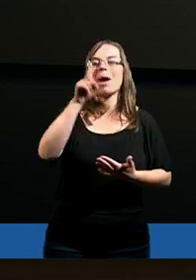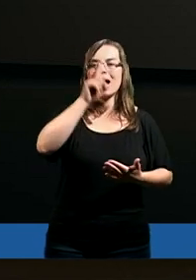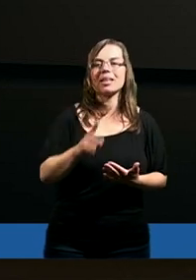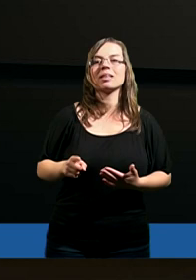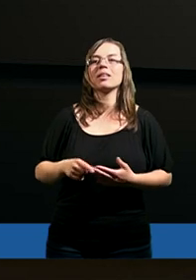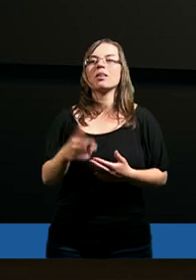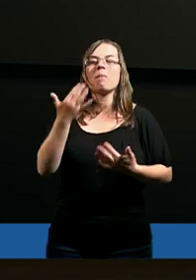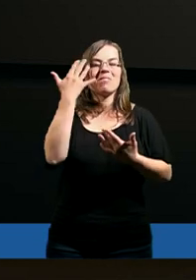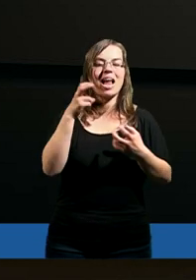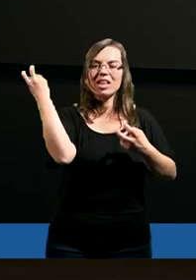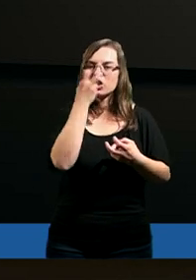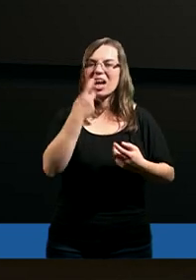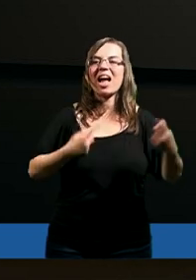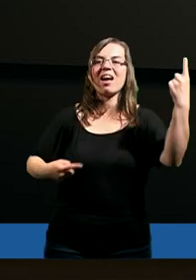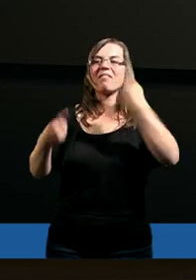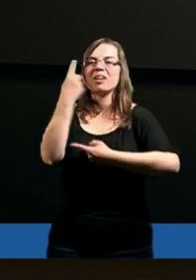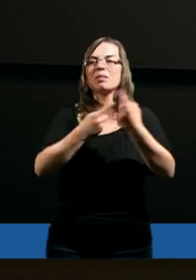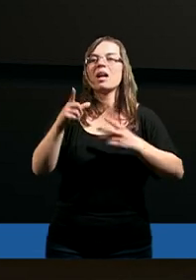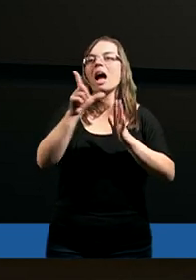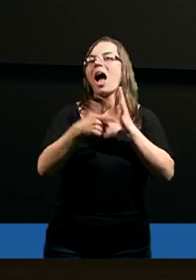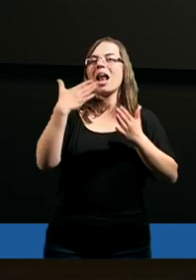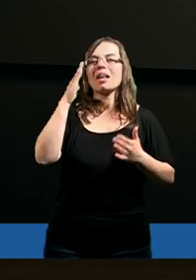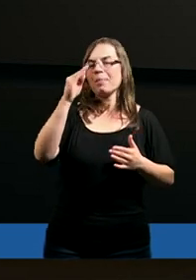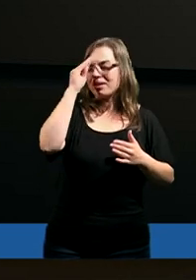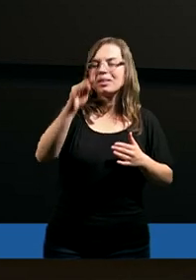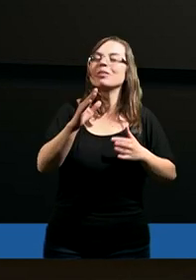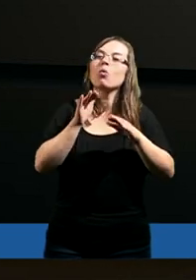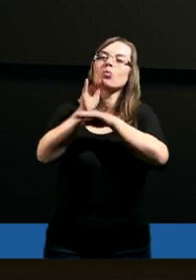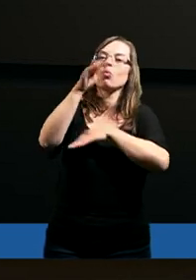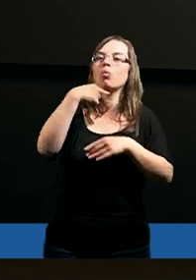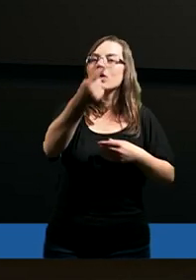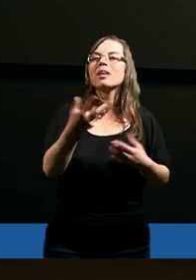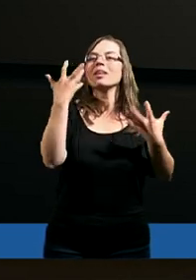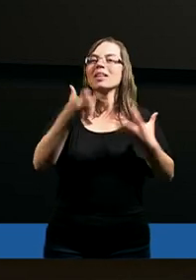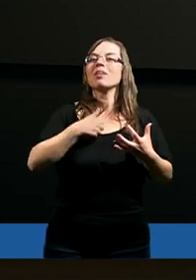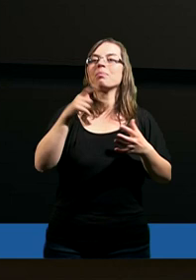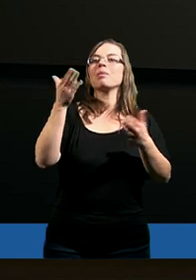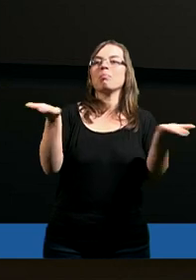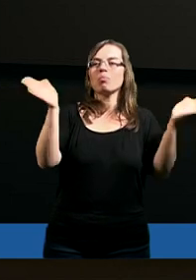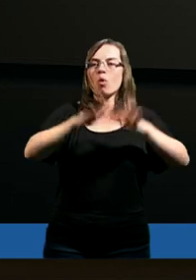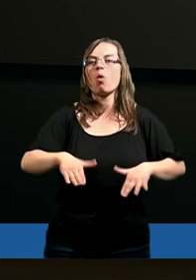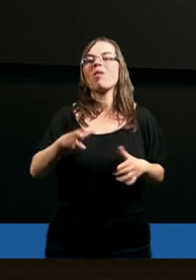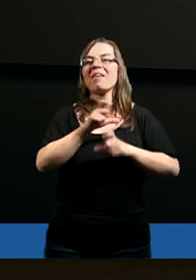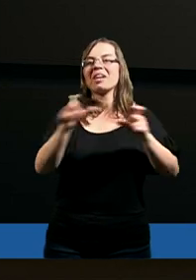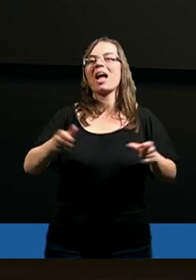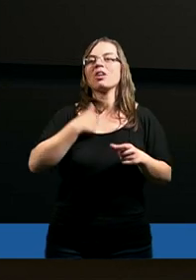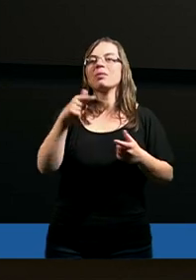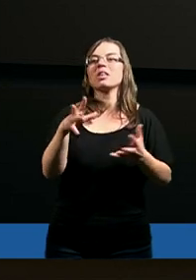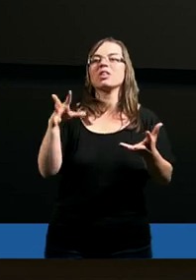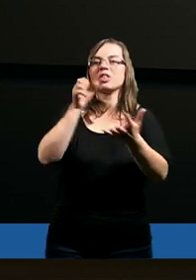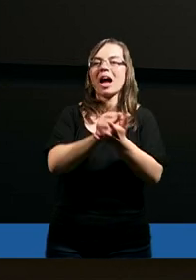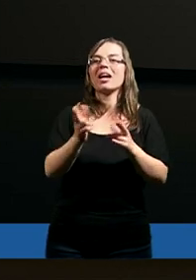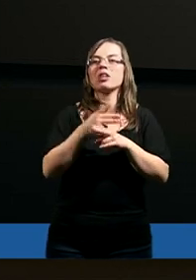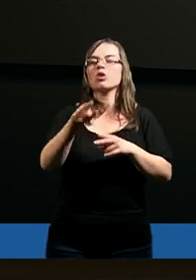Pański. Wiele ciekawych myśli, ale nie będę uprzedzał. Chciałbym, żebyśmy też mieli błogosławiony czas, kiedy